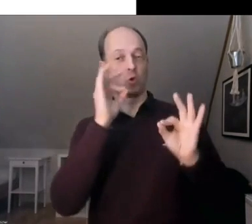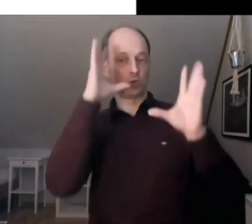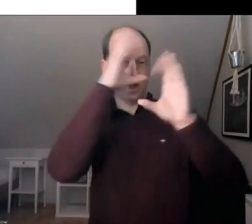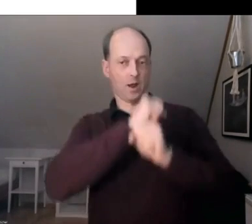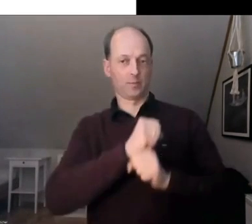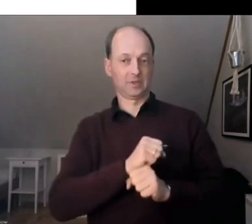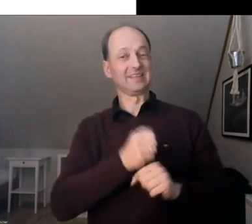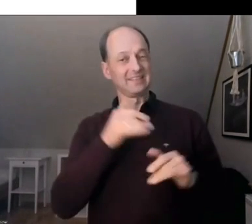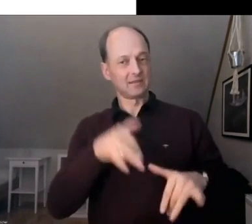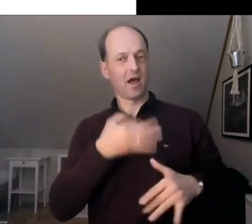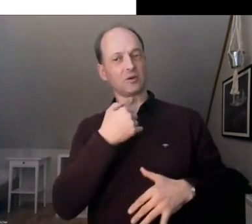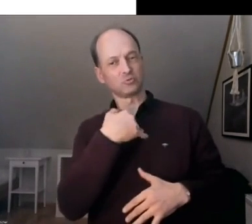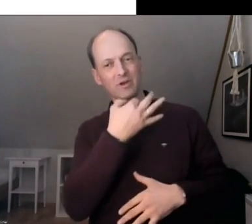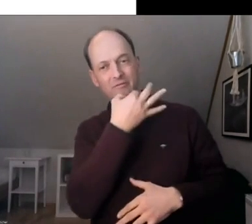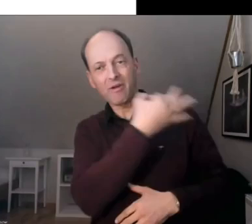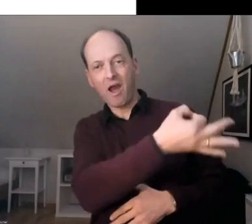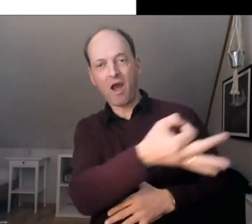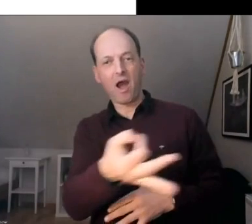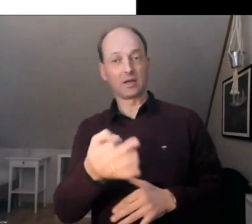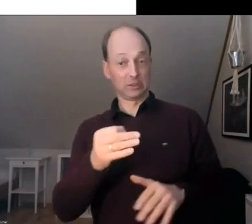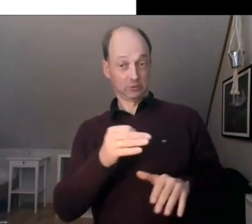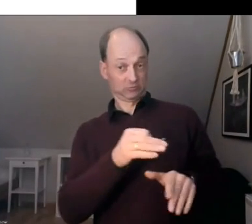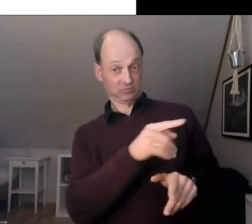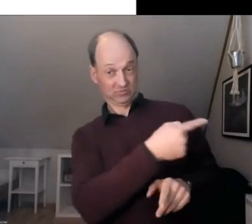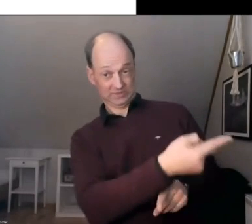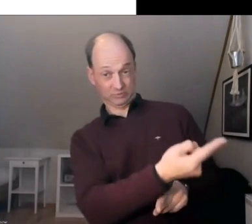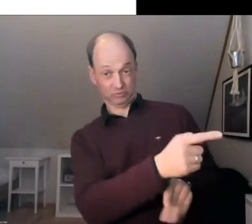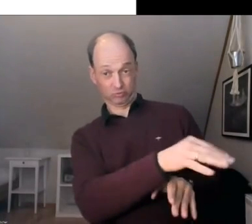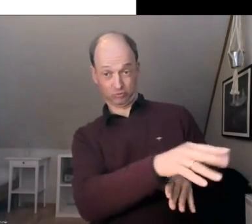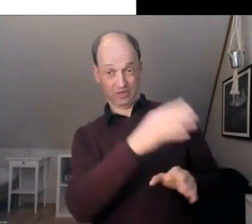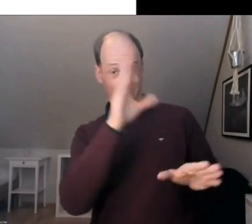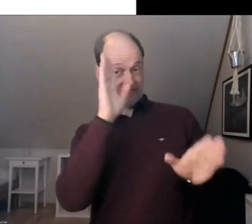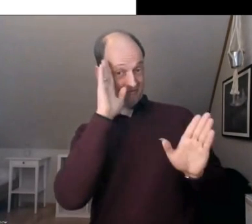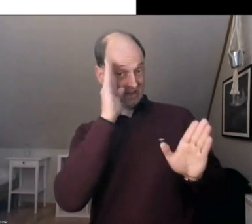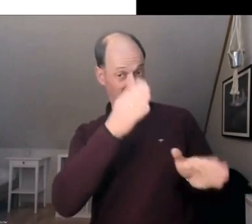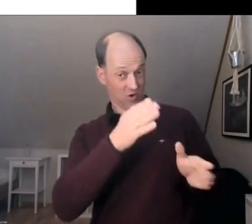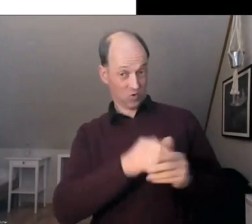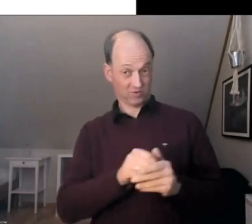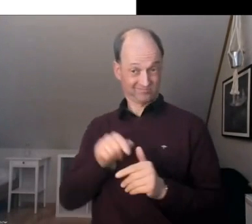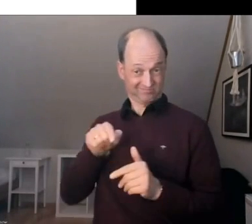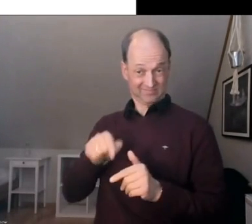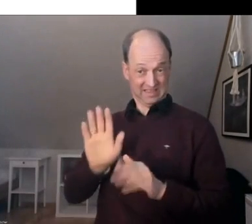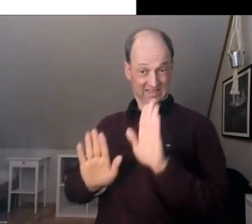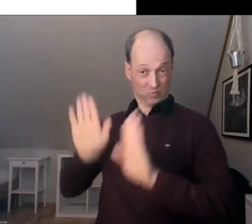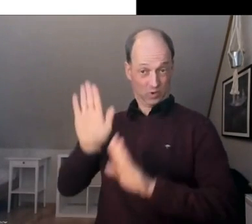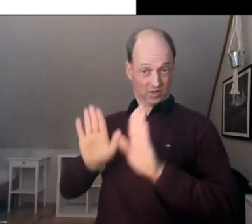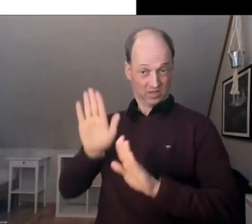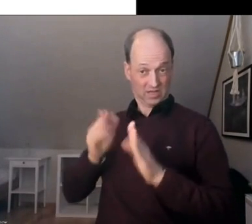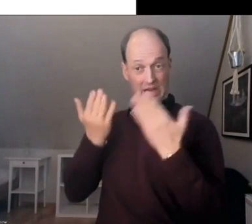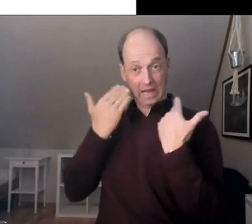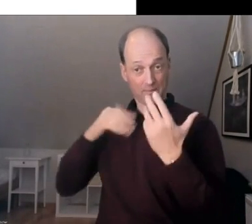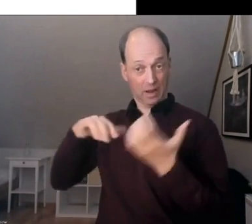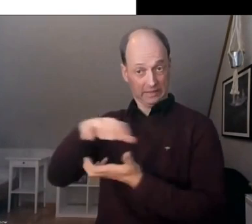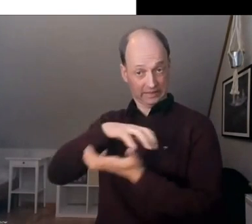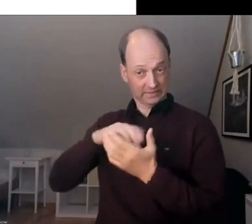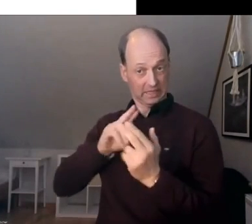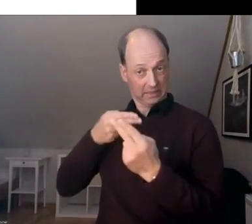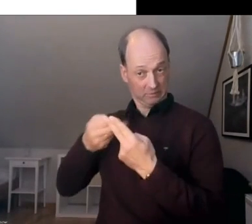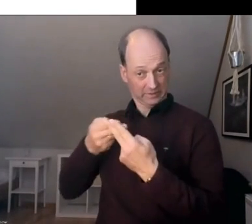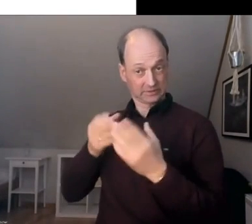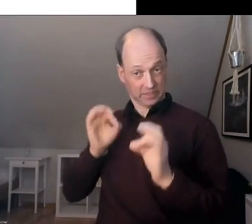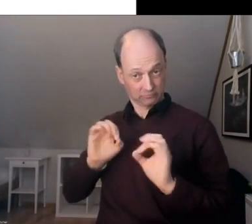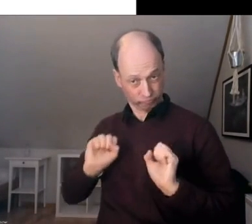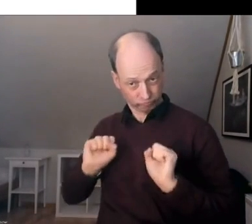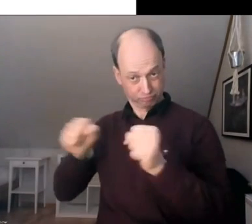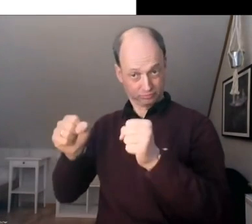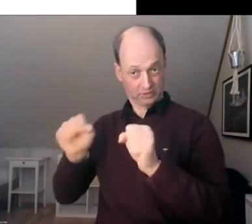wie hoch ist euer Vertrauen, dass unsere Demokratie die Klimakrise angemessen angehen kann. Und dazu würden wir euch bitten, abzustimmen